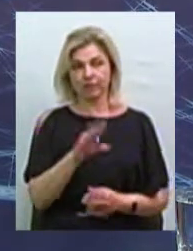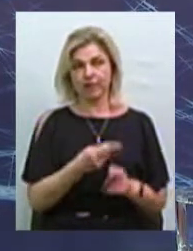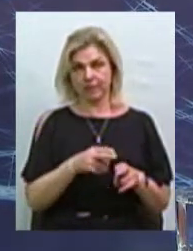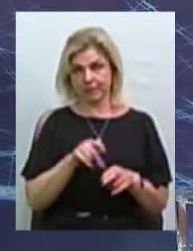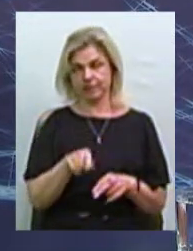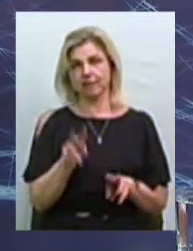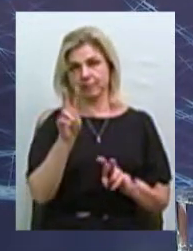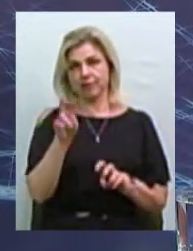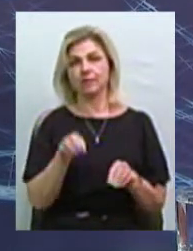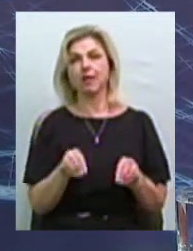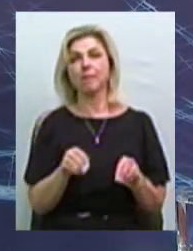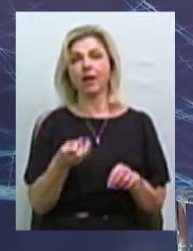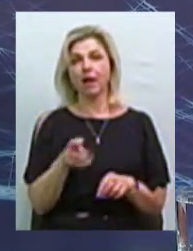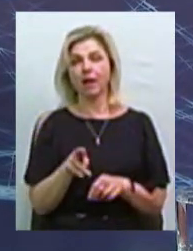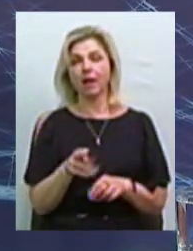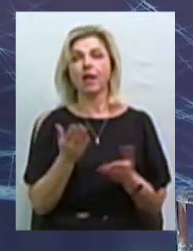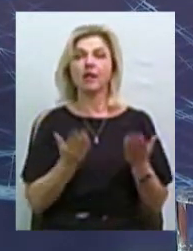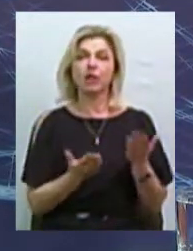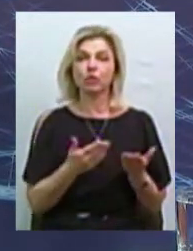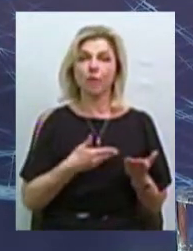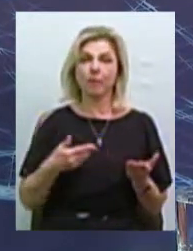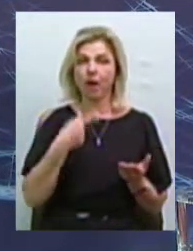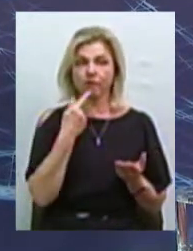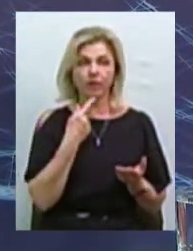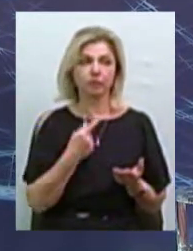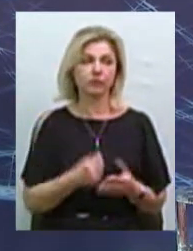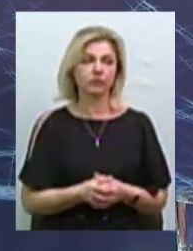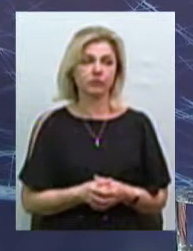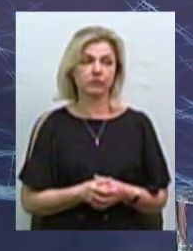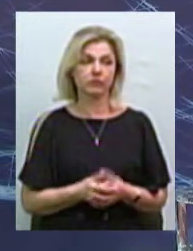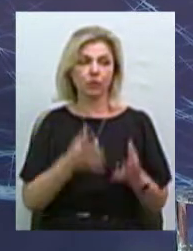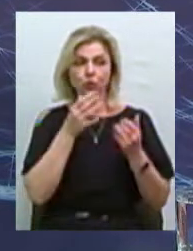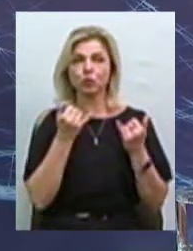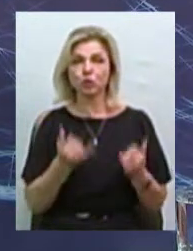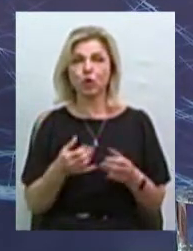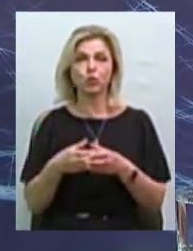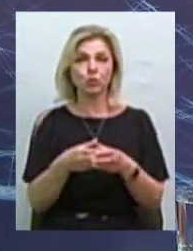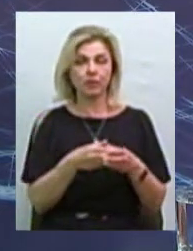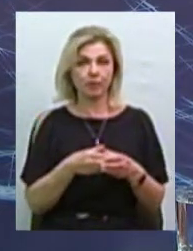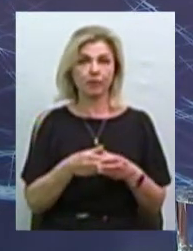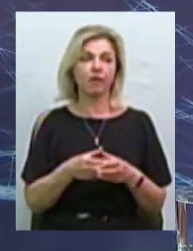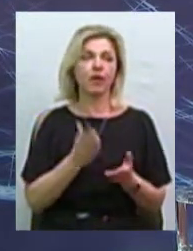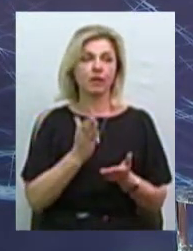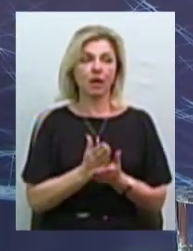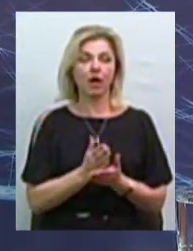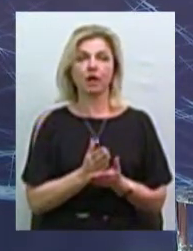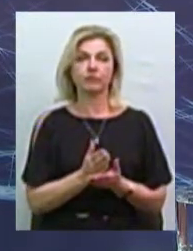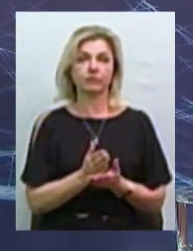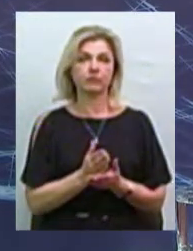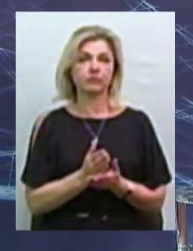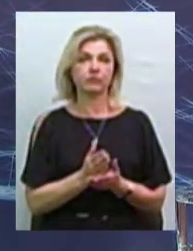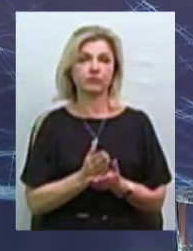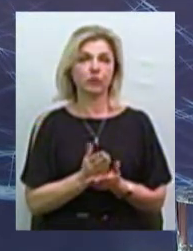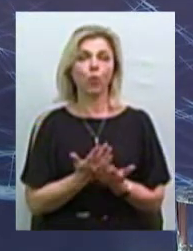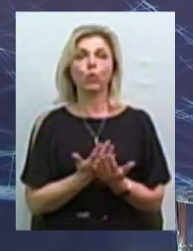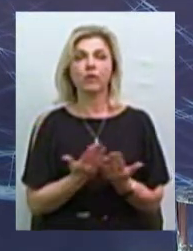Але, якщо ми кажемо про сучасне суспільство, є універсальний такий